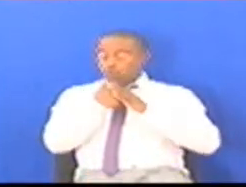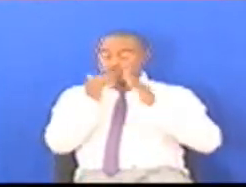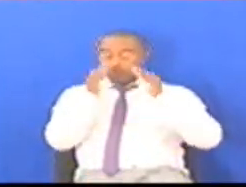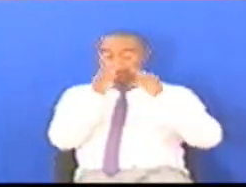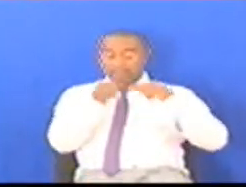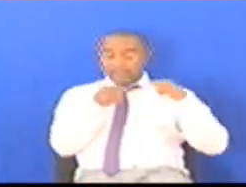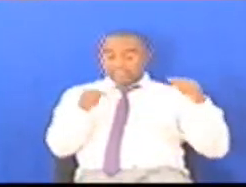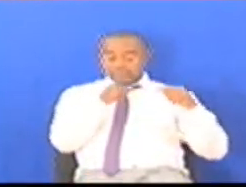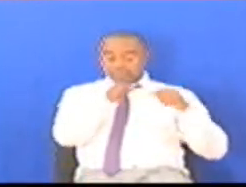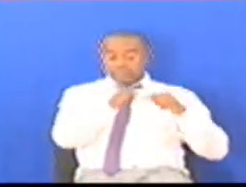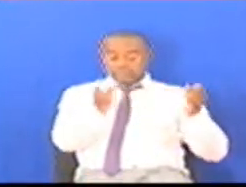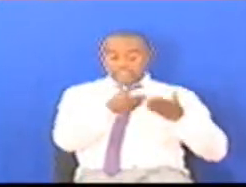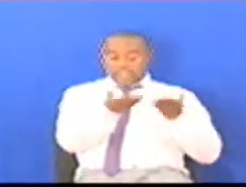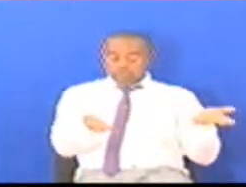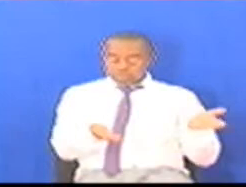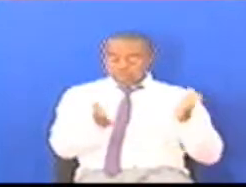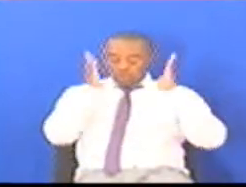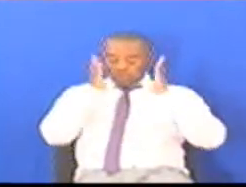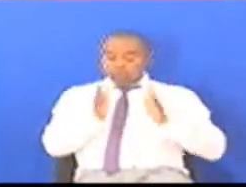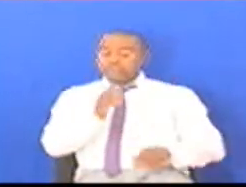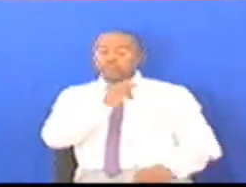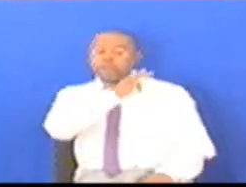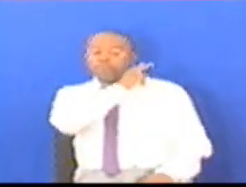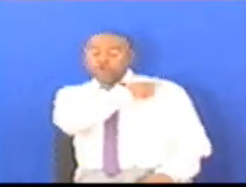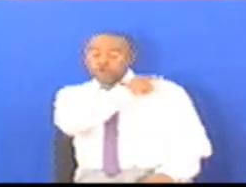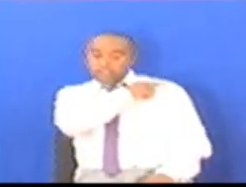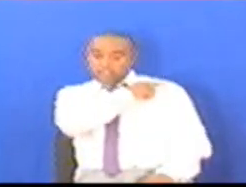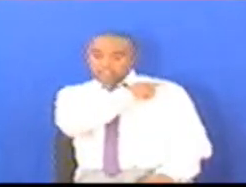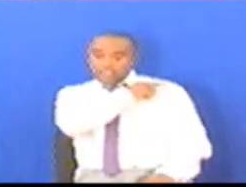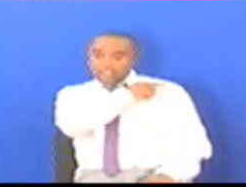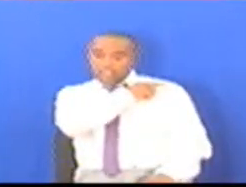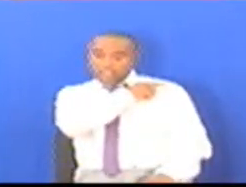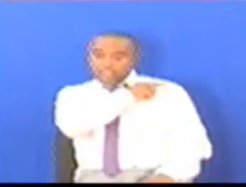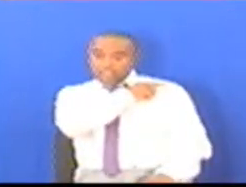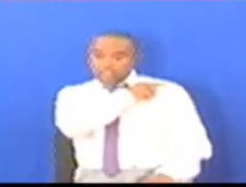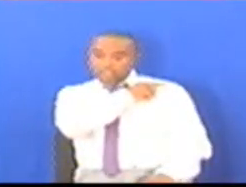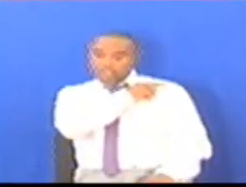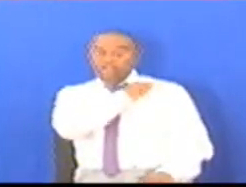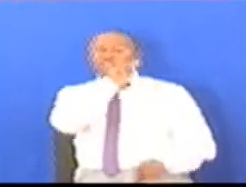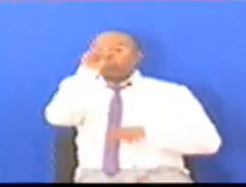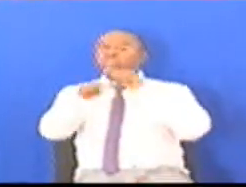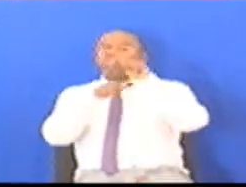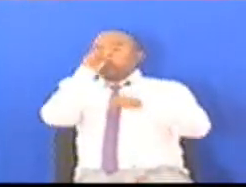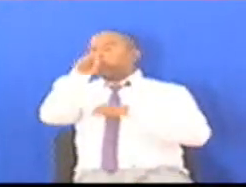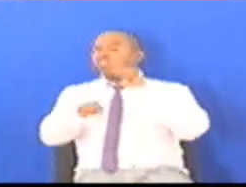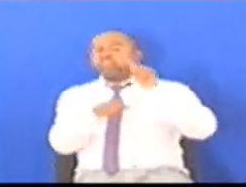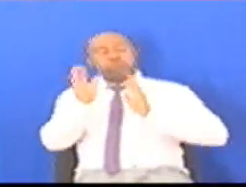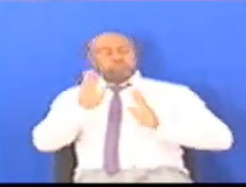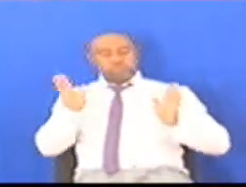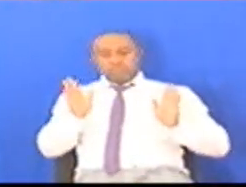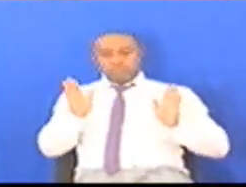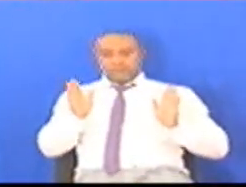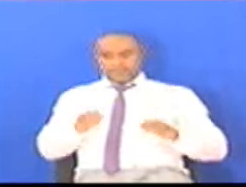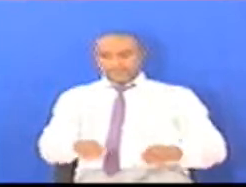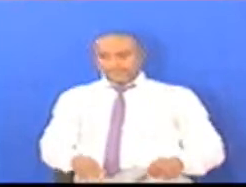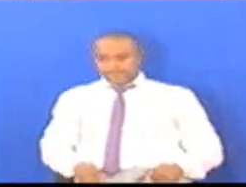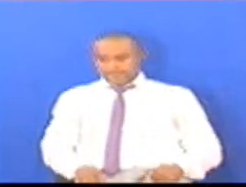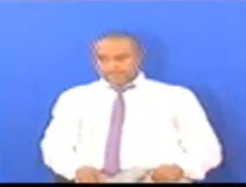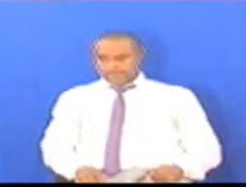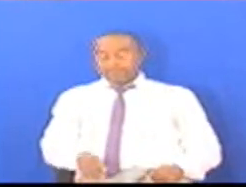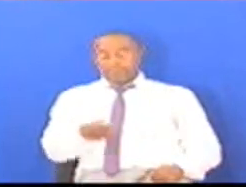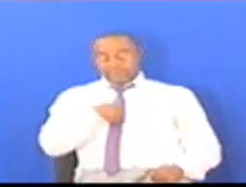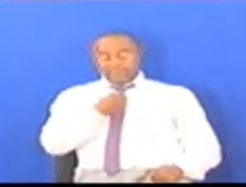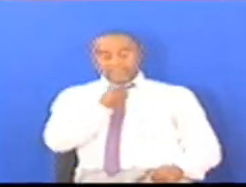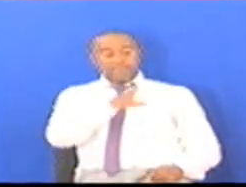Ambaye hayuko hapa Mwishmi wa Freeman Mbowe Asemwe vibaya Wakati hayuko hapa Kwanza nimpe